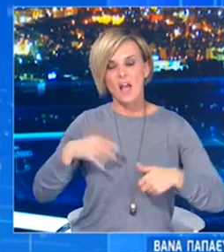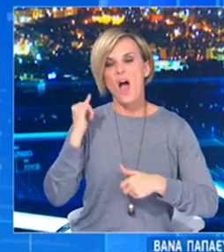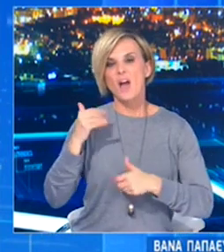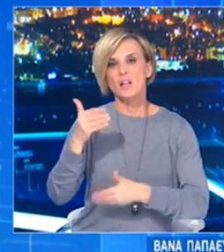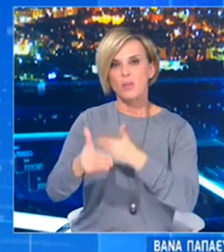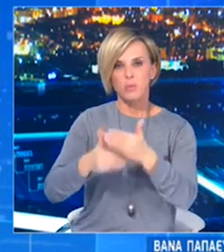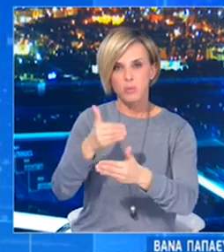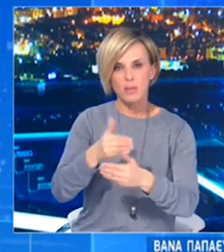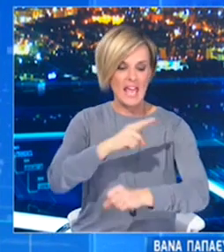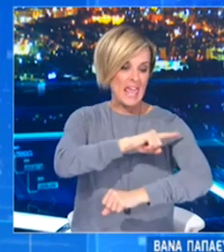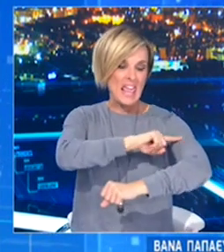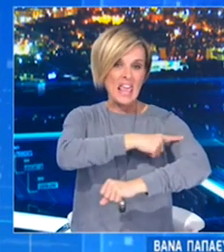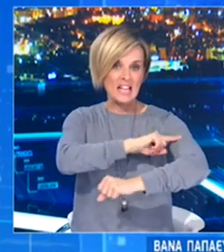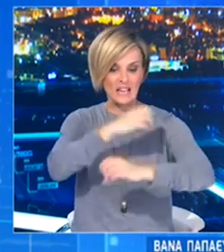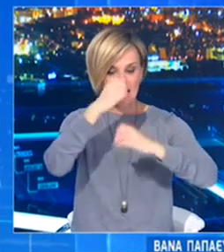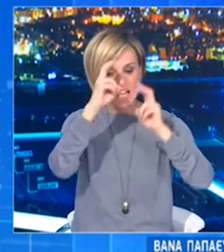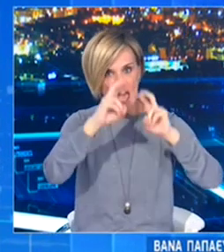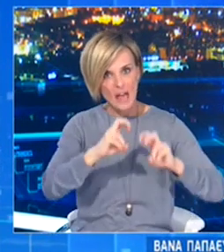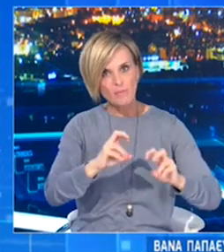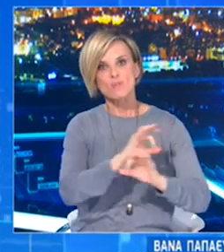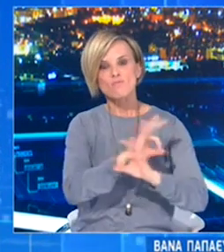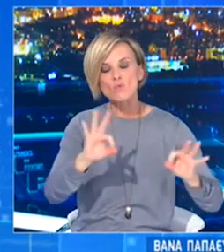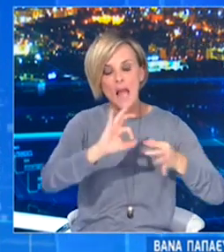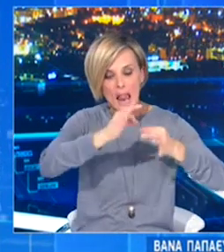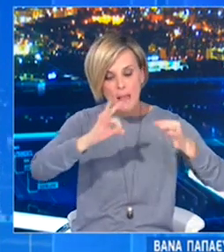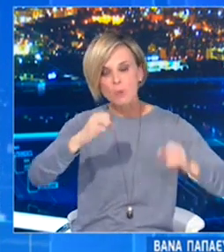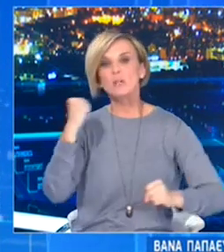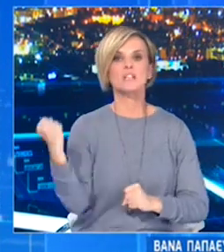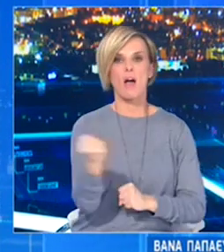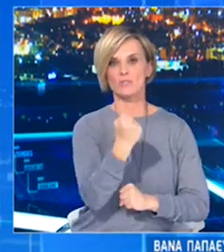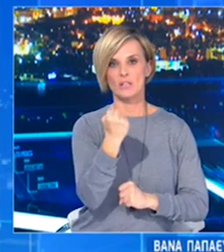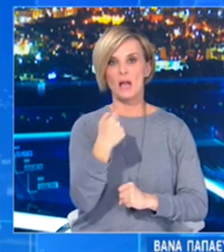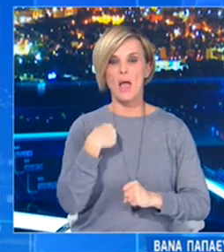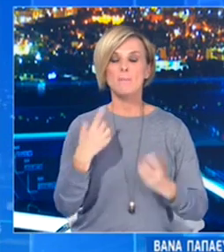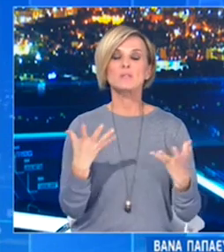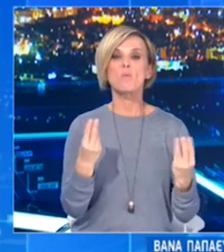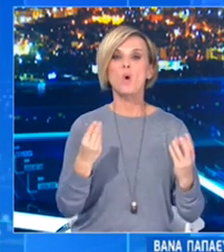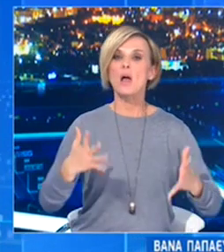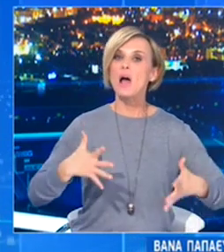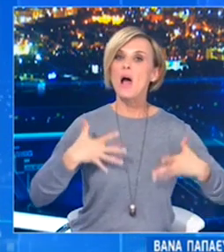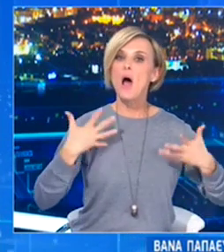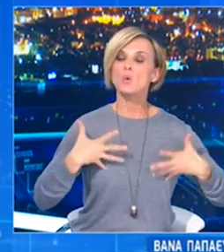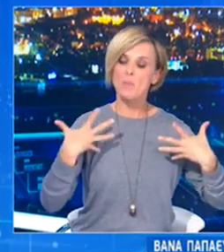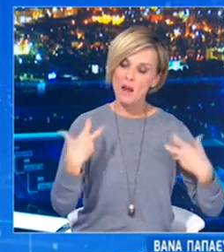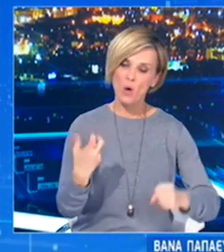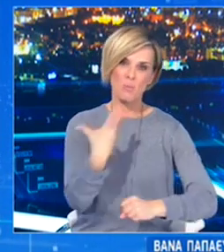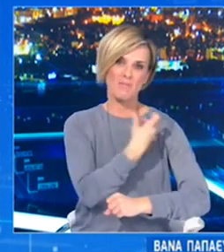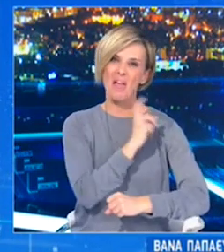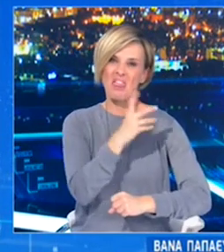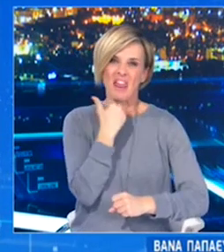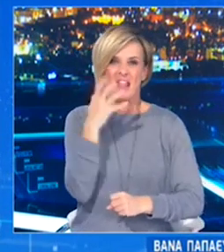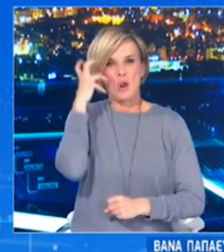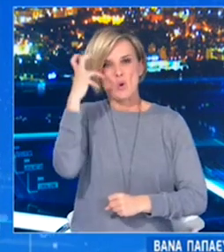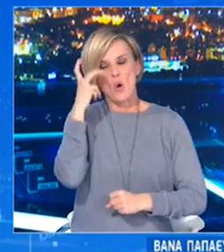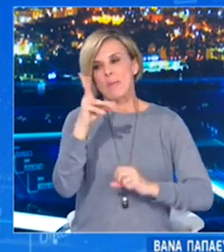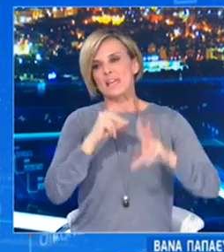στο ιατρικό κομμάτι δεν είναι καμία έκπτωση. Συνεπώς είμαστε πολύ χαρόμενοι που έχουμε τα εμβόλια. Δεν έχει κανένα νόημα να μπούμε σε κουβέντα,